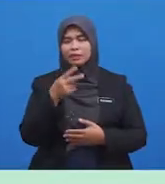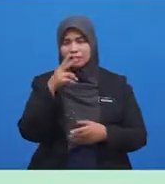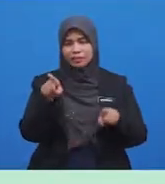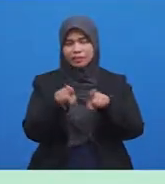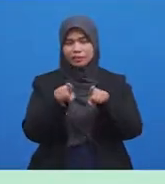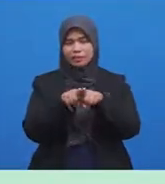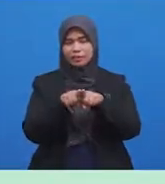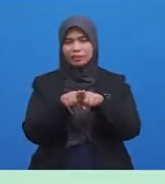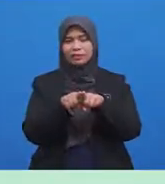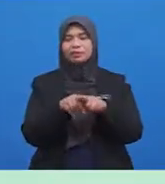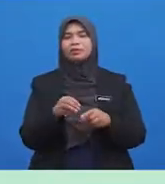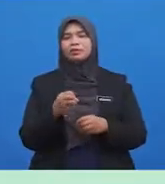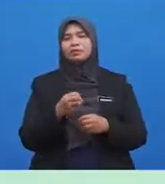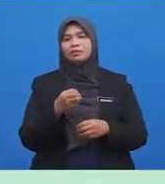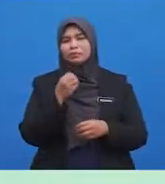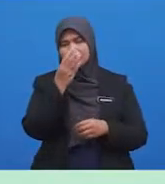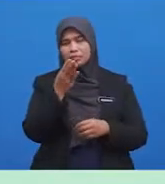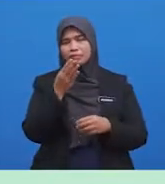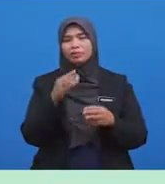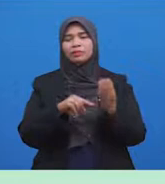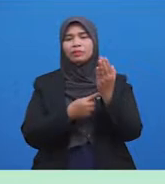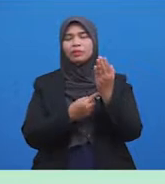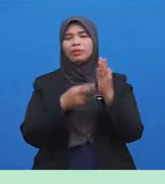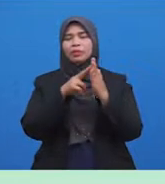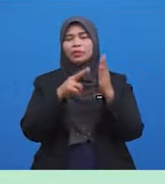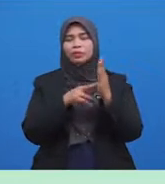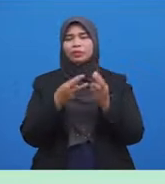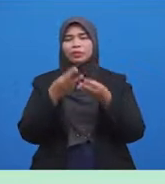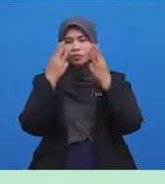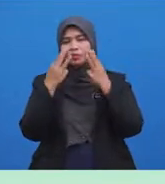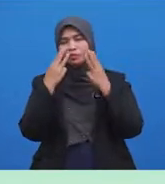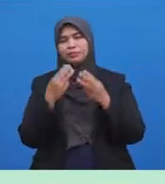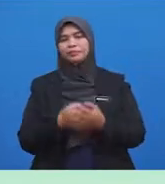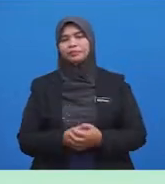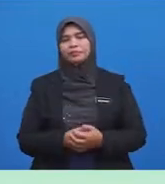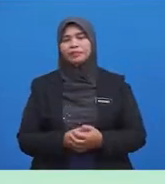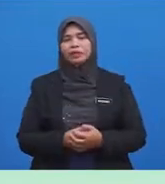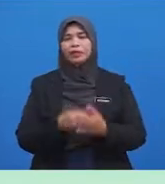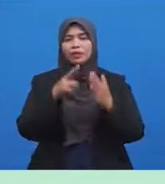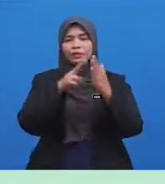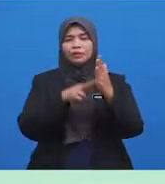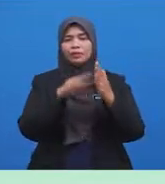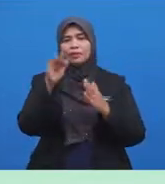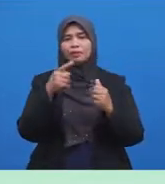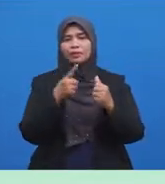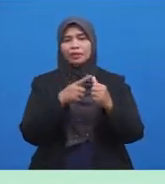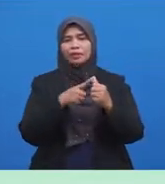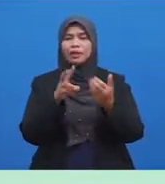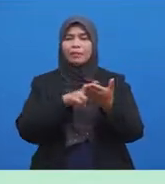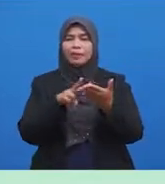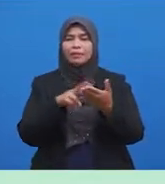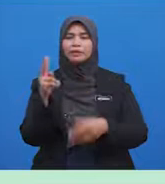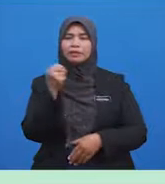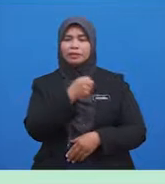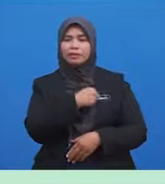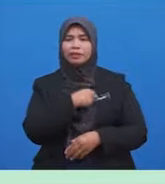Mari kita sama-sama menyebut semula rukun wuduk satu persatu. Rukun yang pertama,